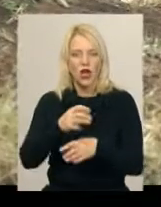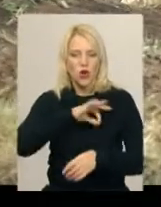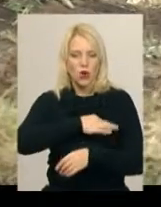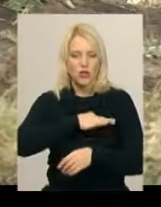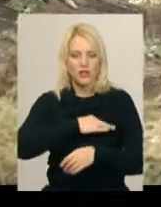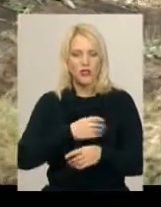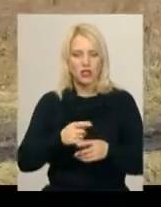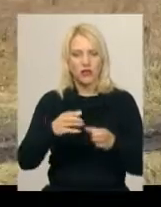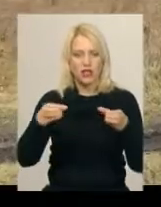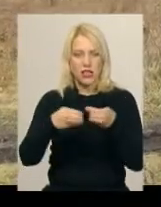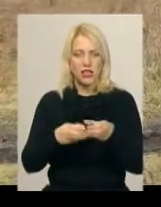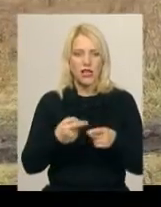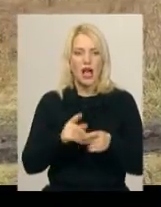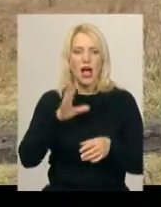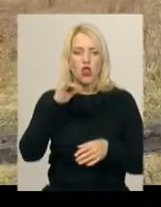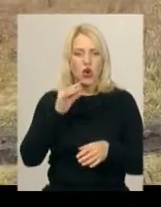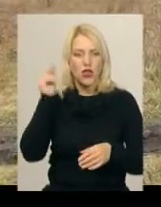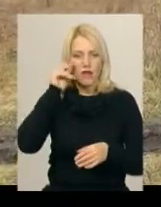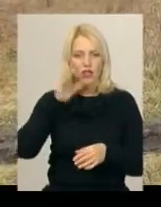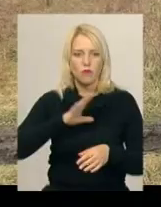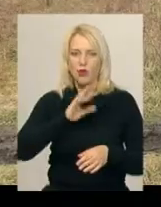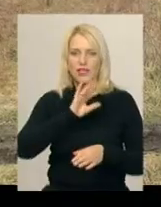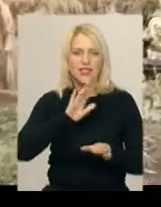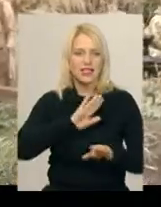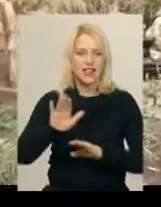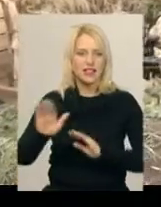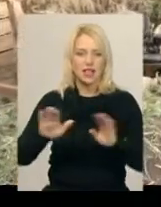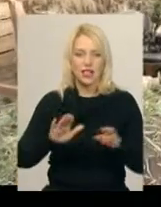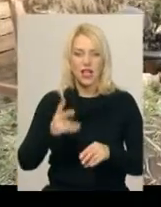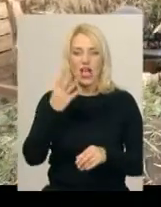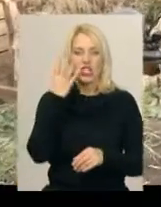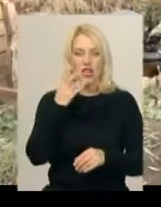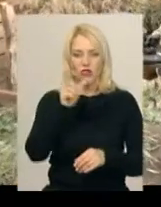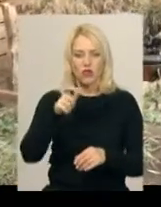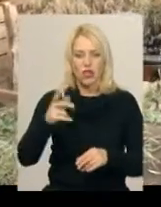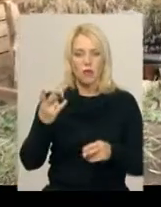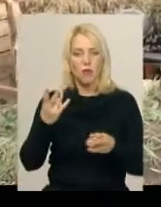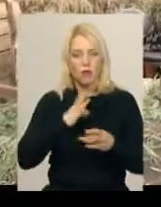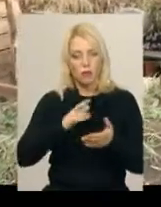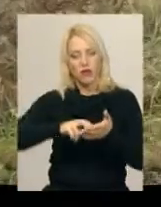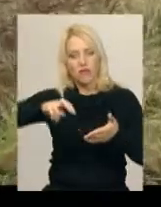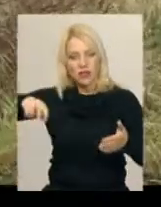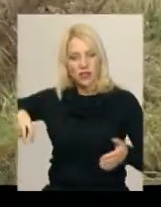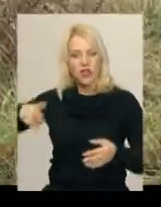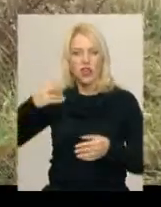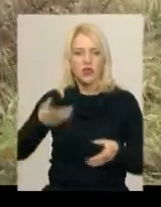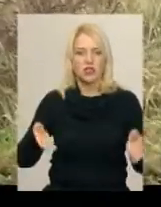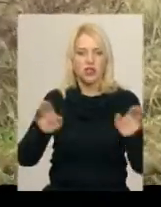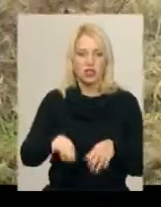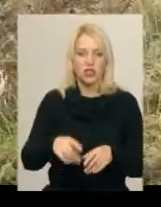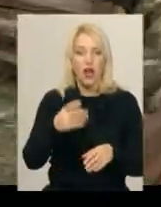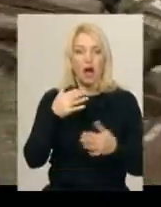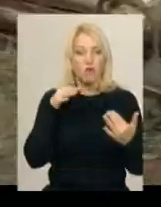дозор. Далі навчання пішли не за сценарієм. Не почувши команди відхід, четверо бійців залишились на позиціях. У бойових умовах це означало